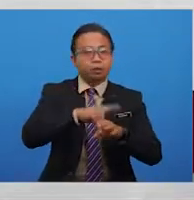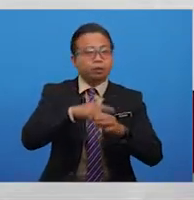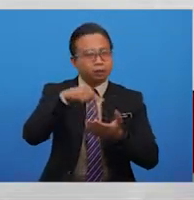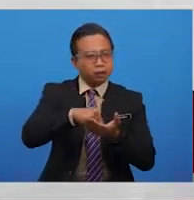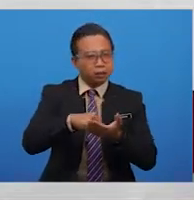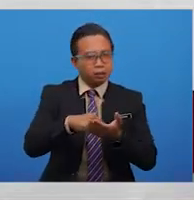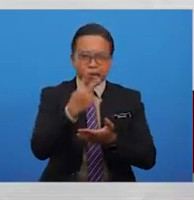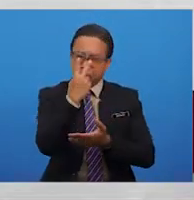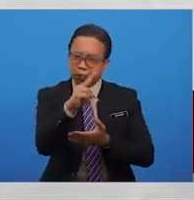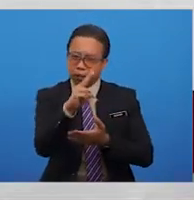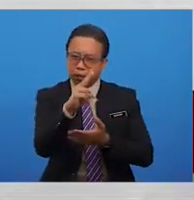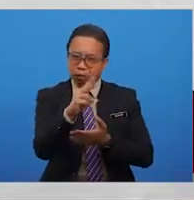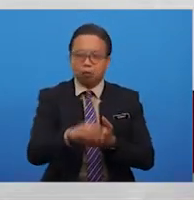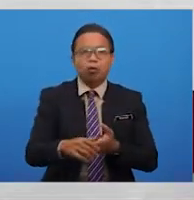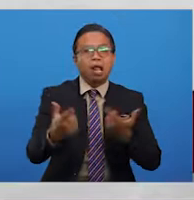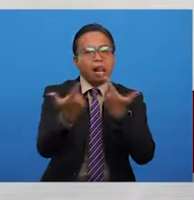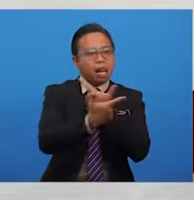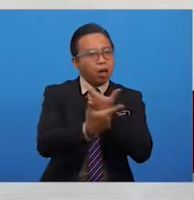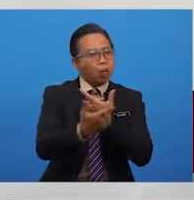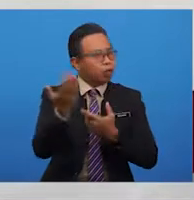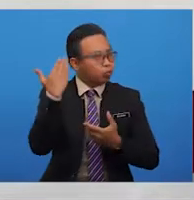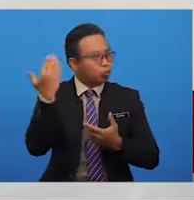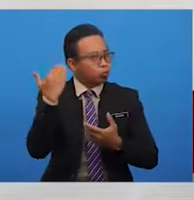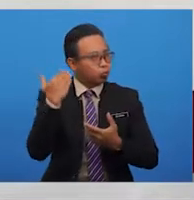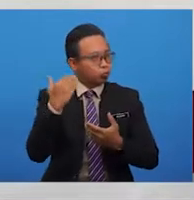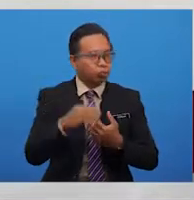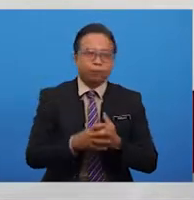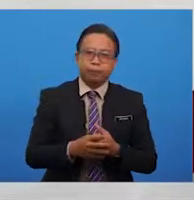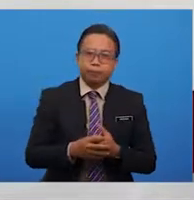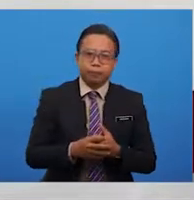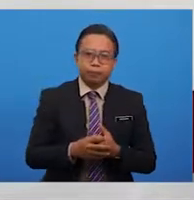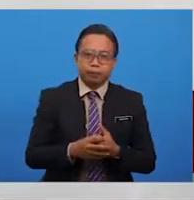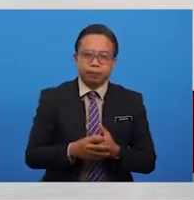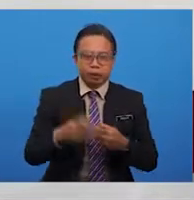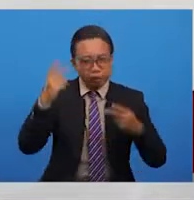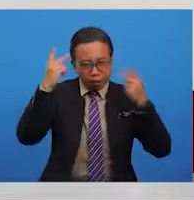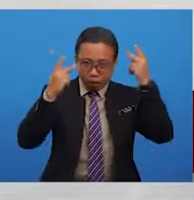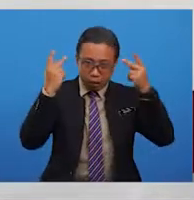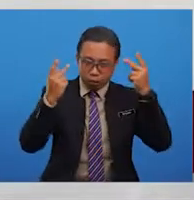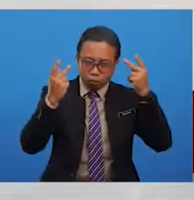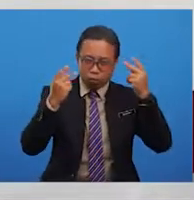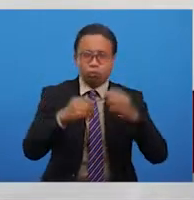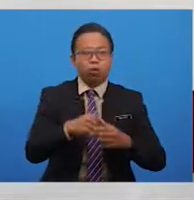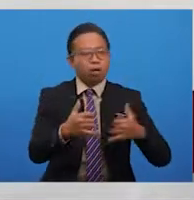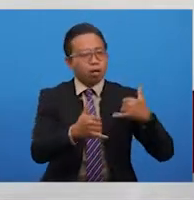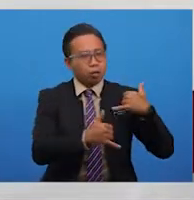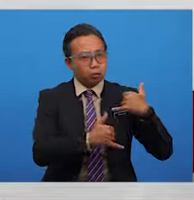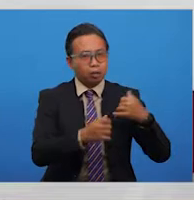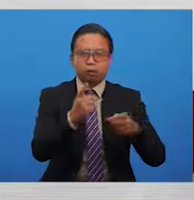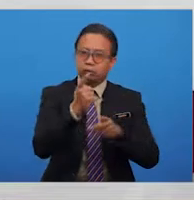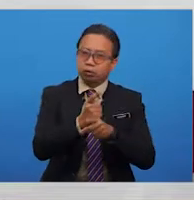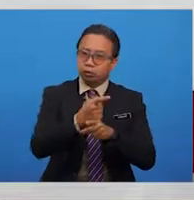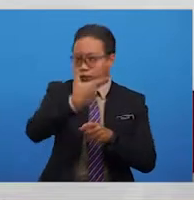berpeluang menjadi saksi pertelingkahan antara mereka. Pelbagai kekeliruan tentang kepahlawanan